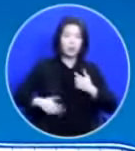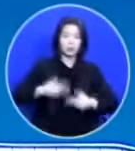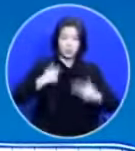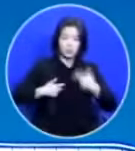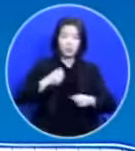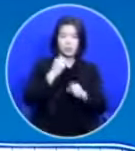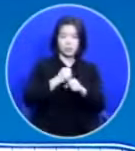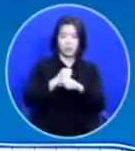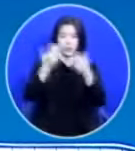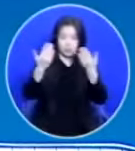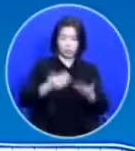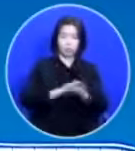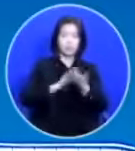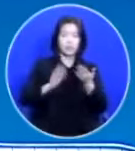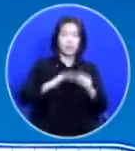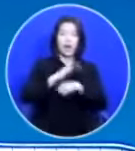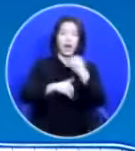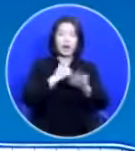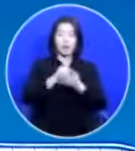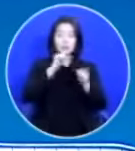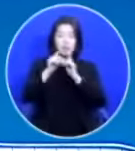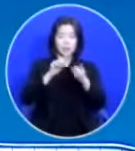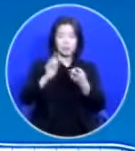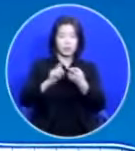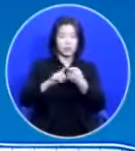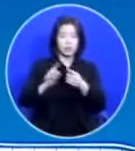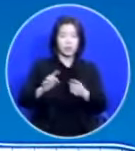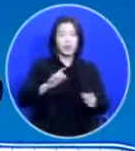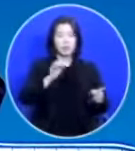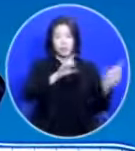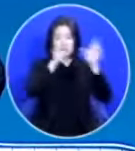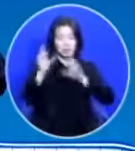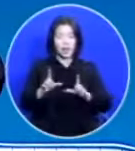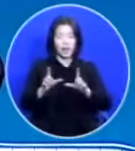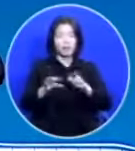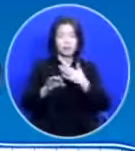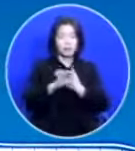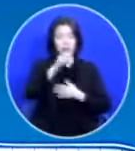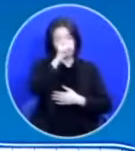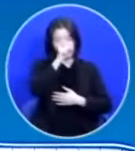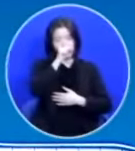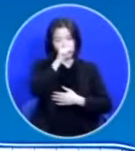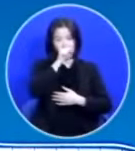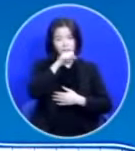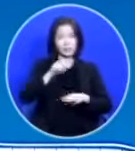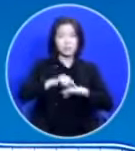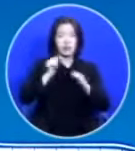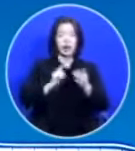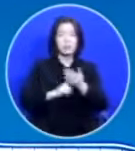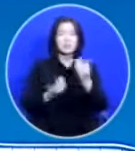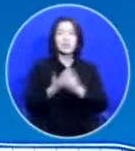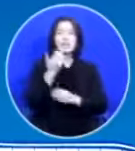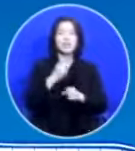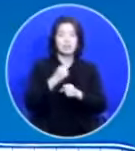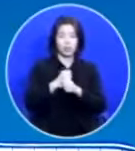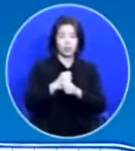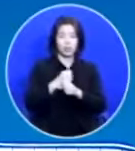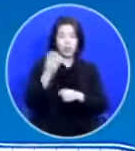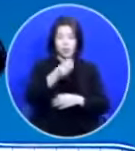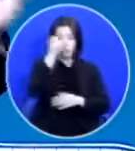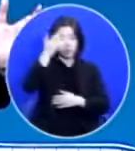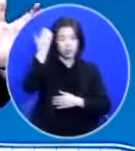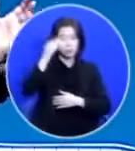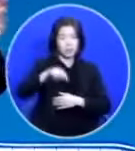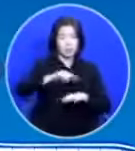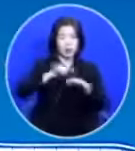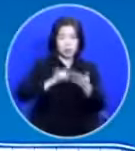해주신다니까 하나님의 말씀대로 살면 좋겠다 이런 마음이 들게 해주신다니까 성령님은 그렇게 해서 마음을